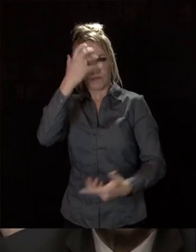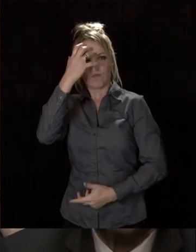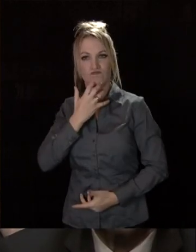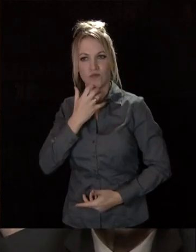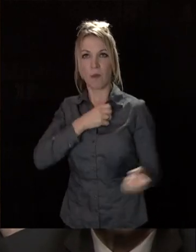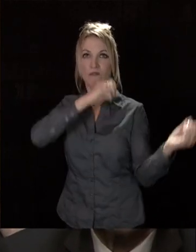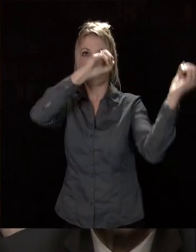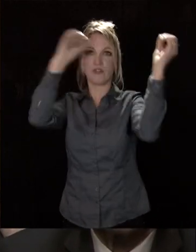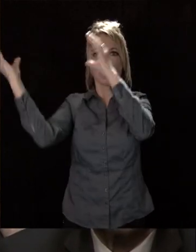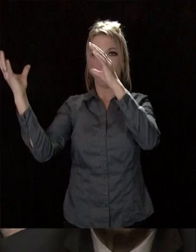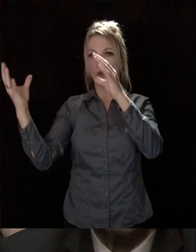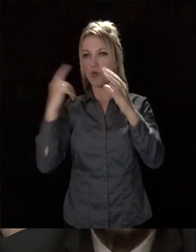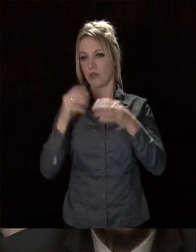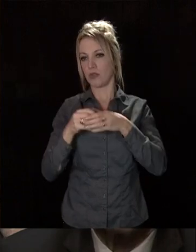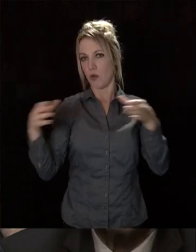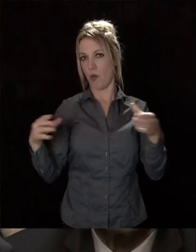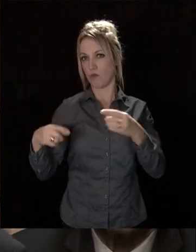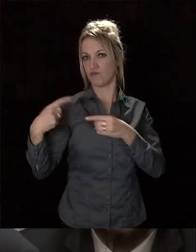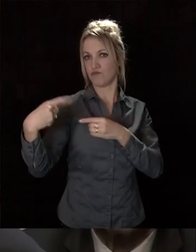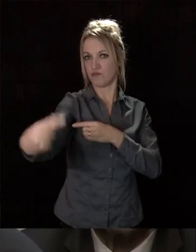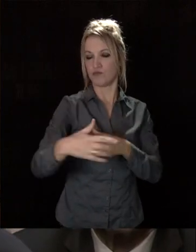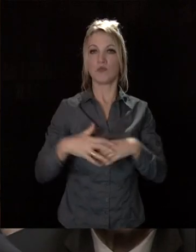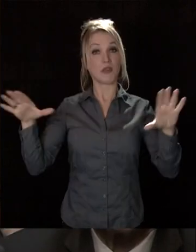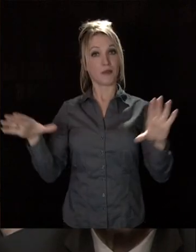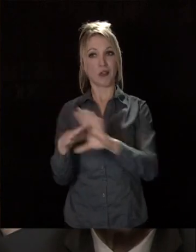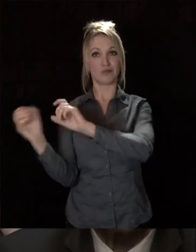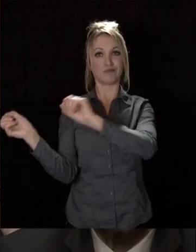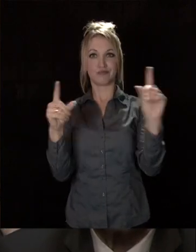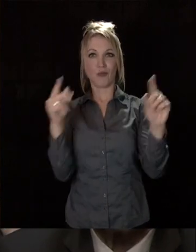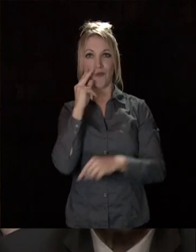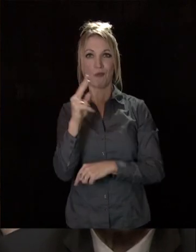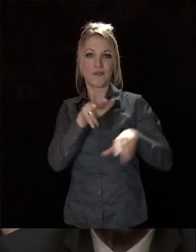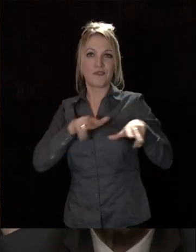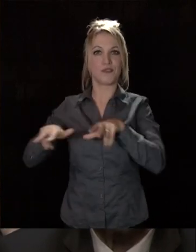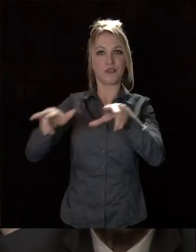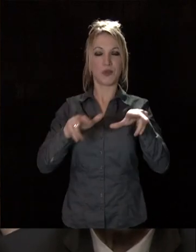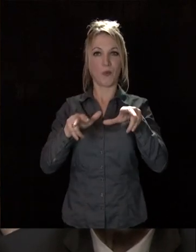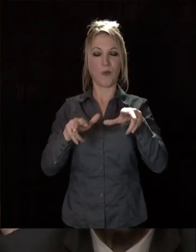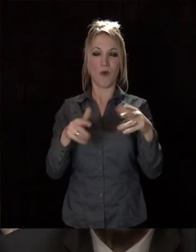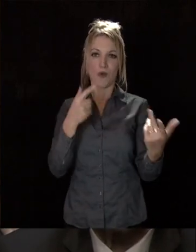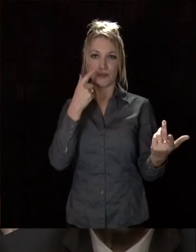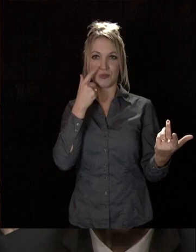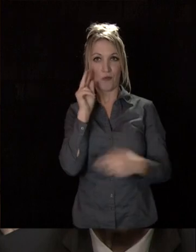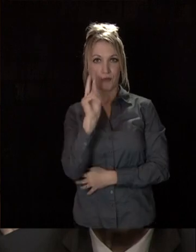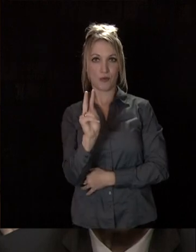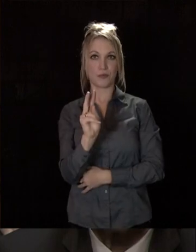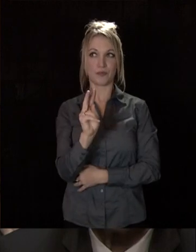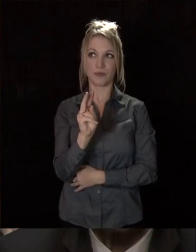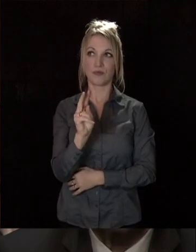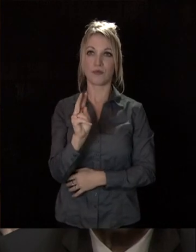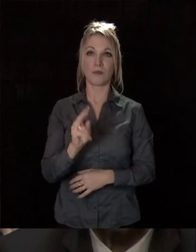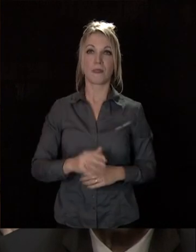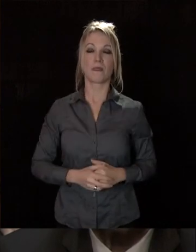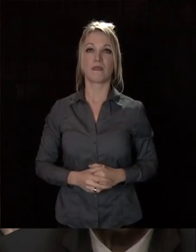une vision de son développement. Les images que vous venez de visionner en atteste, je le crois, vous avez vu tout d'abord